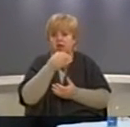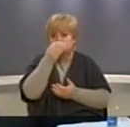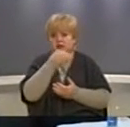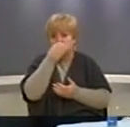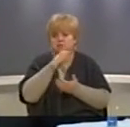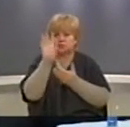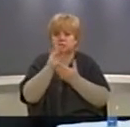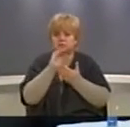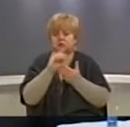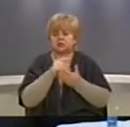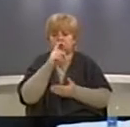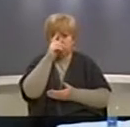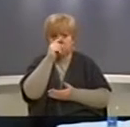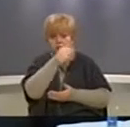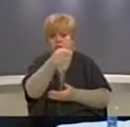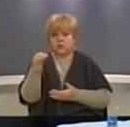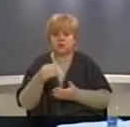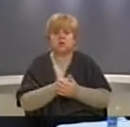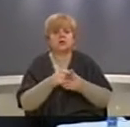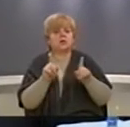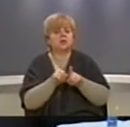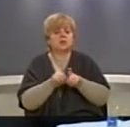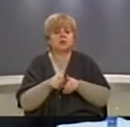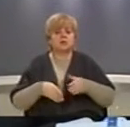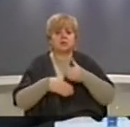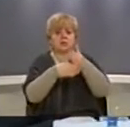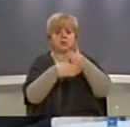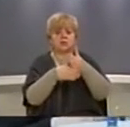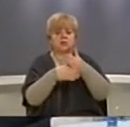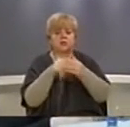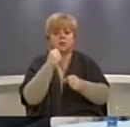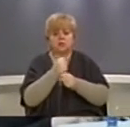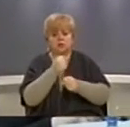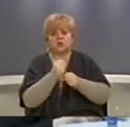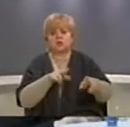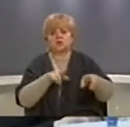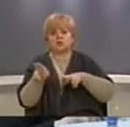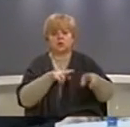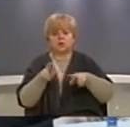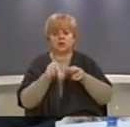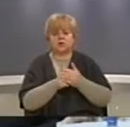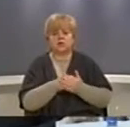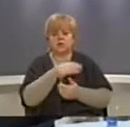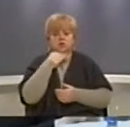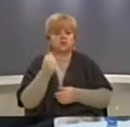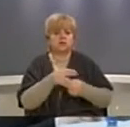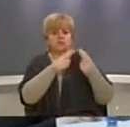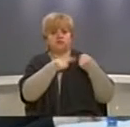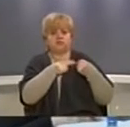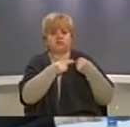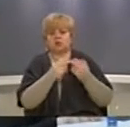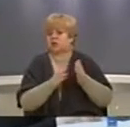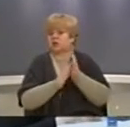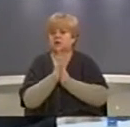katastrale në administratat komunale, si dhe do të ndimoj dhe letësoj punën e gjukatave të cilat janë shumë të ngarkuara me